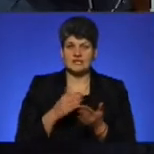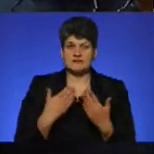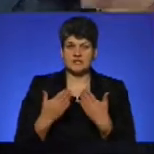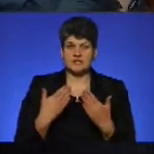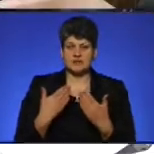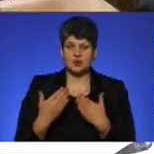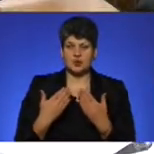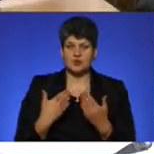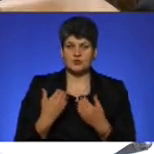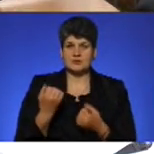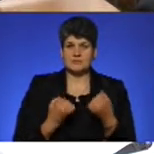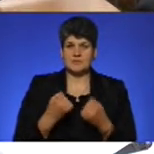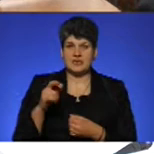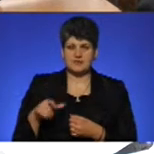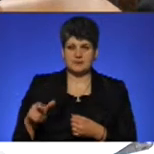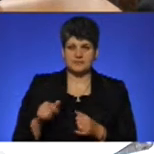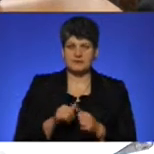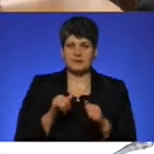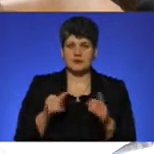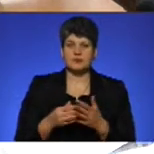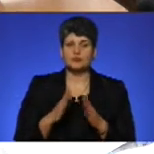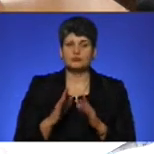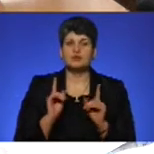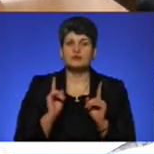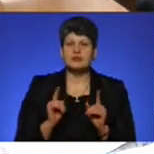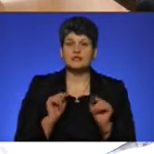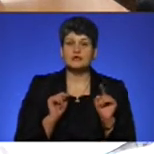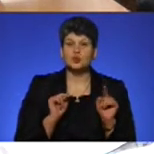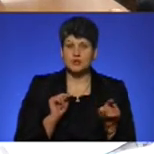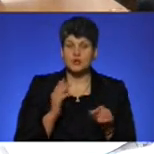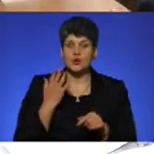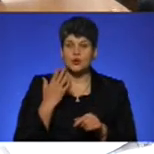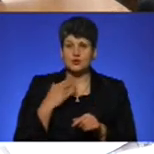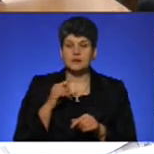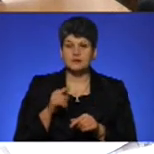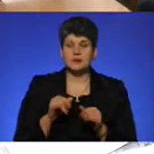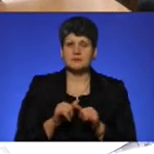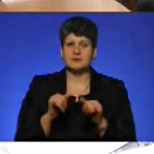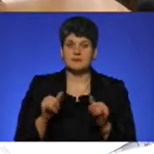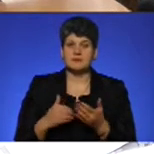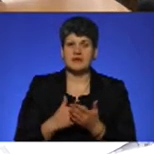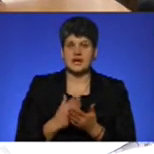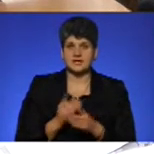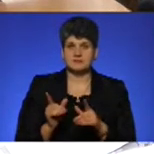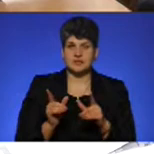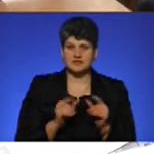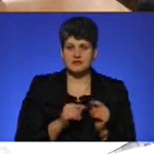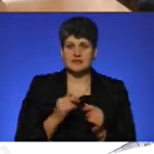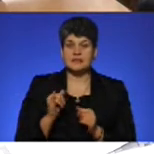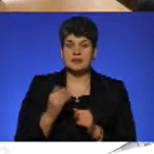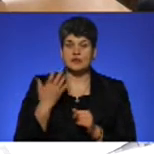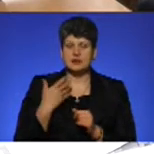перевізниками. Підвищувати проїзд будемо тільки тоді, коли ми підвищимо якість перевезення і коли ми